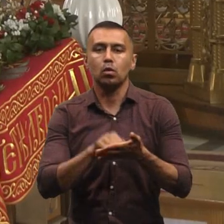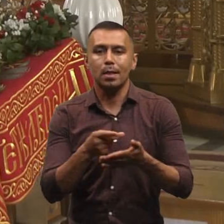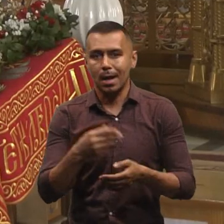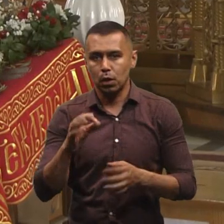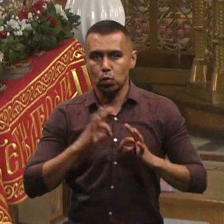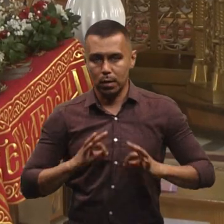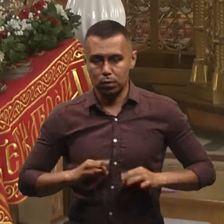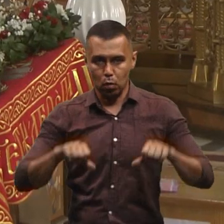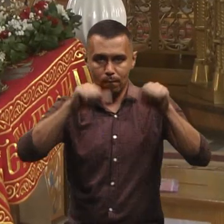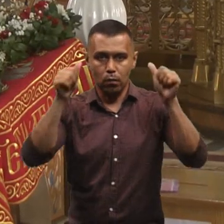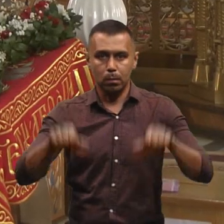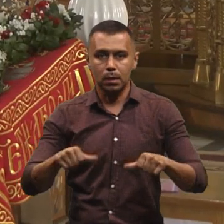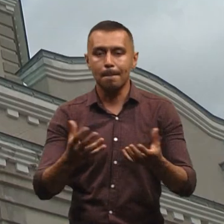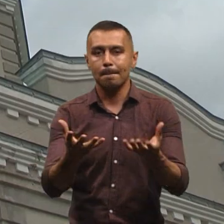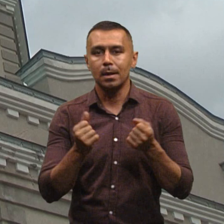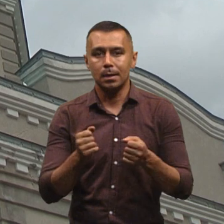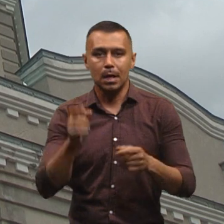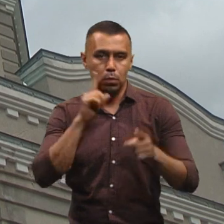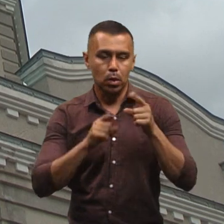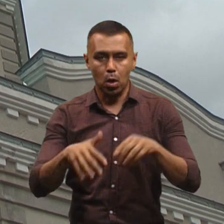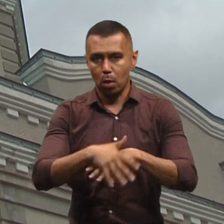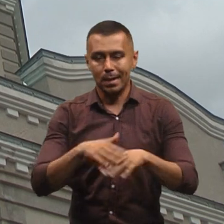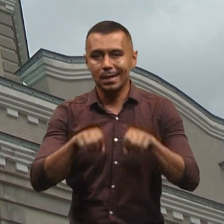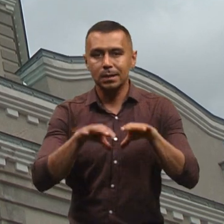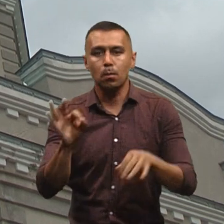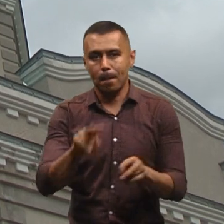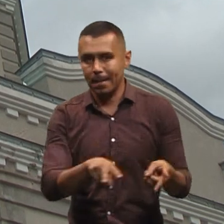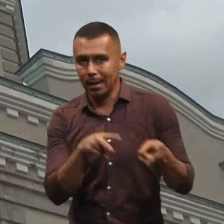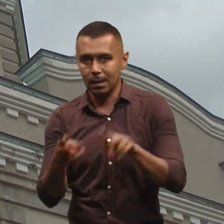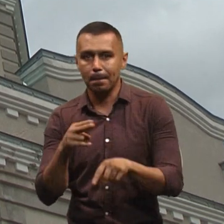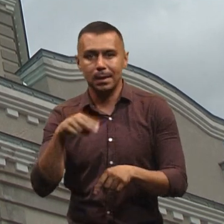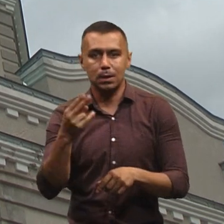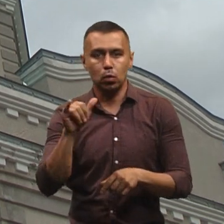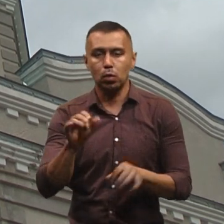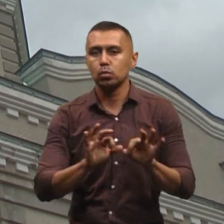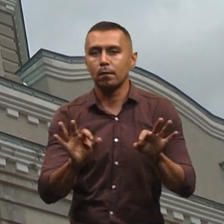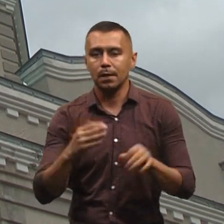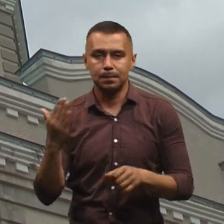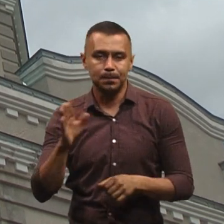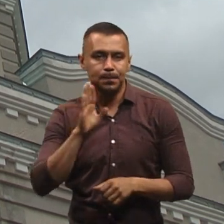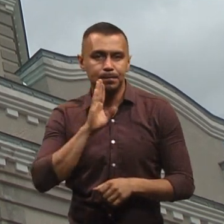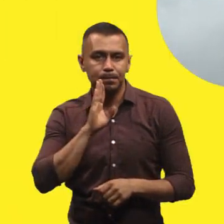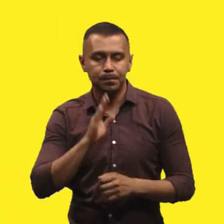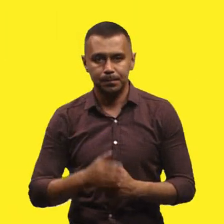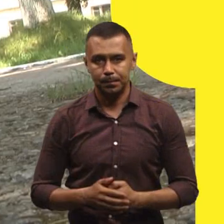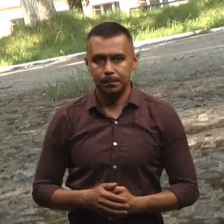для юридичного оформлення прийнятого на зборах громад рішення про перехід в ПЦУ, розповіла Інна Михайлова.